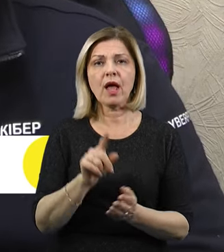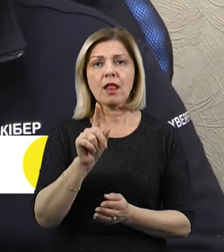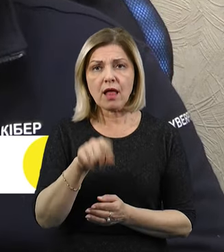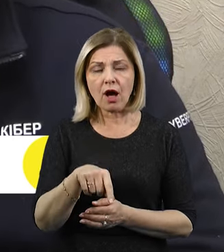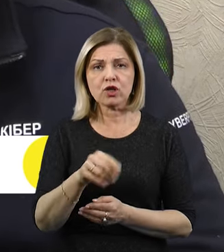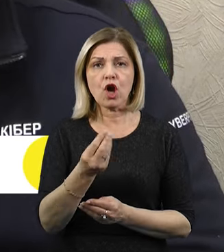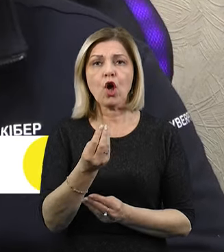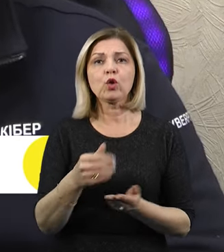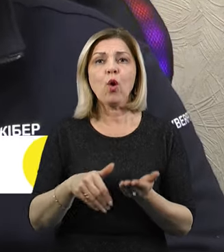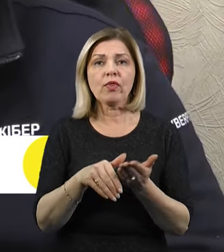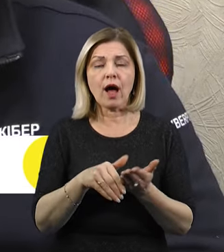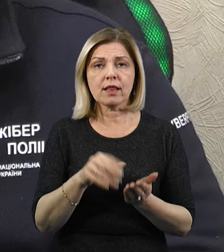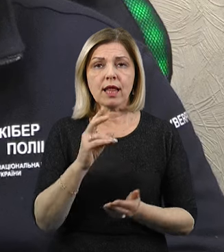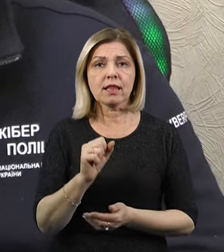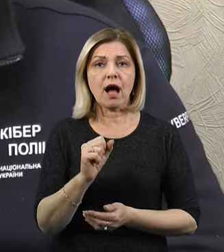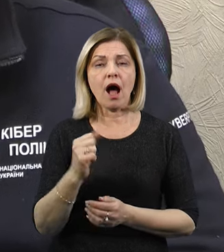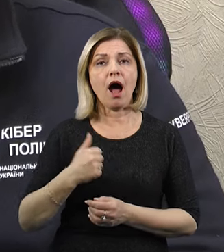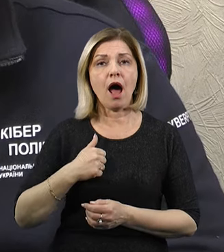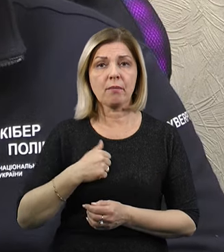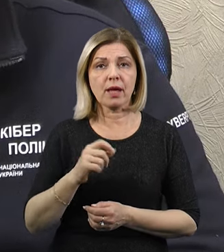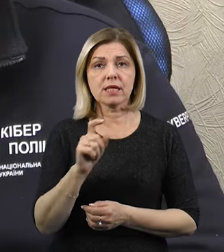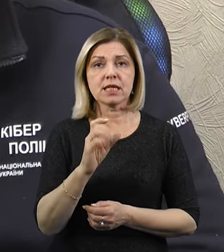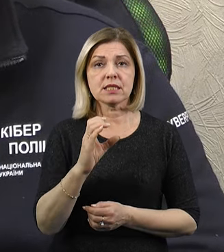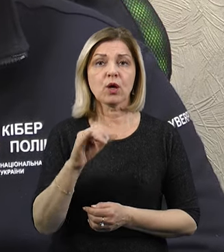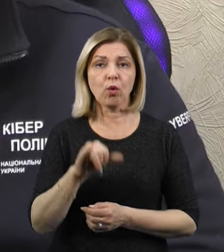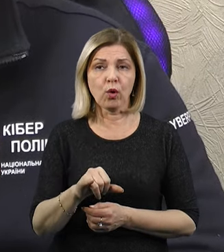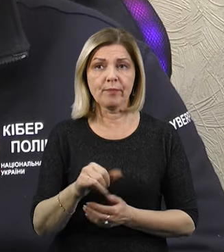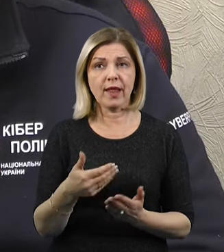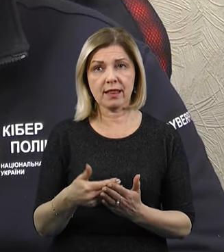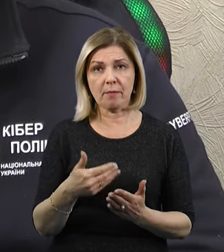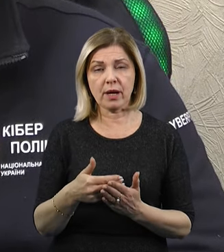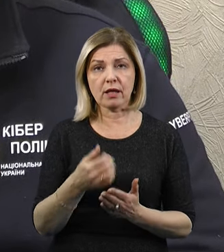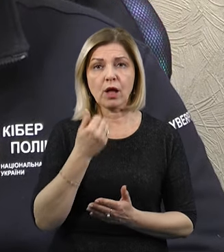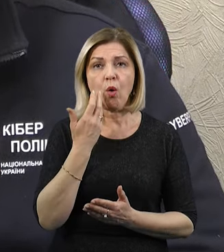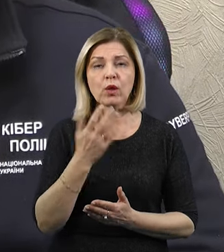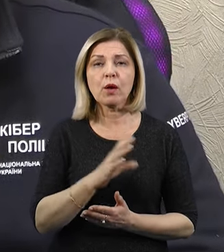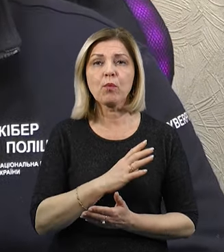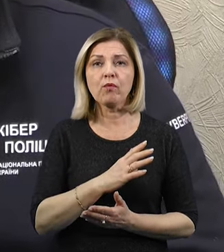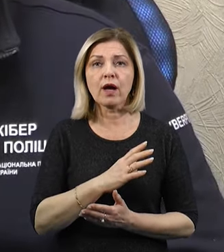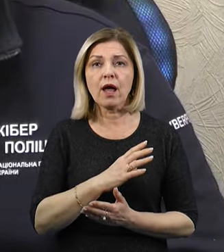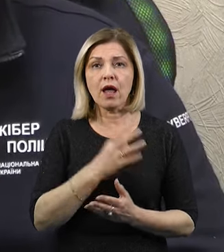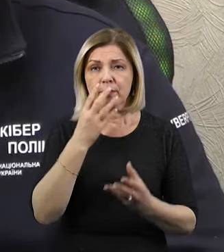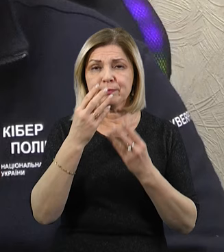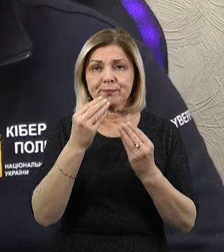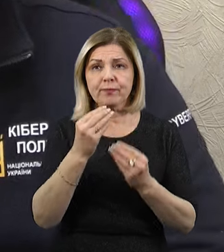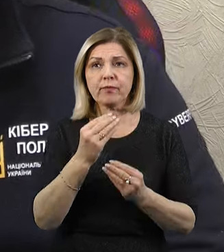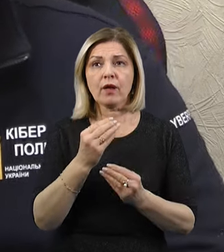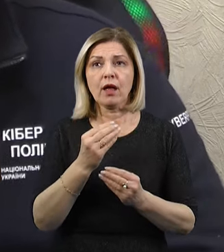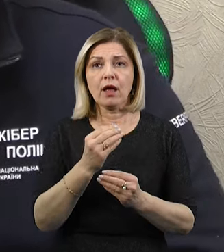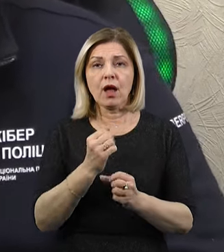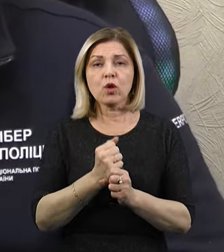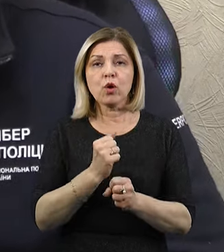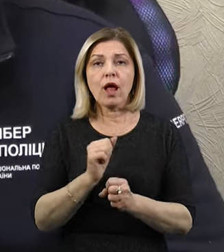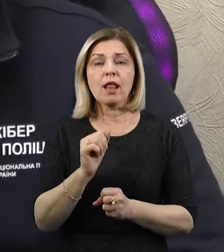Такий крайний кейс, який можна навести, наприклад, це коли підробили відомий наш Миколаївський